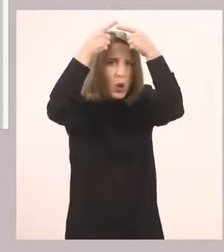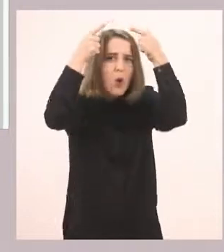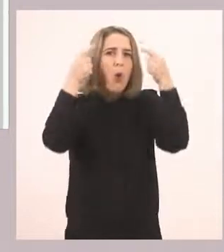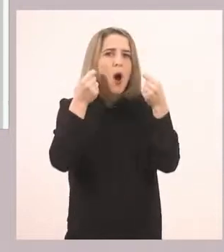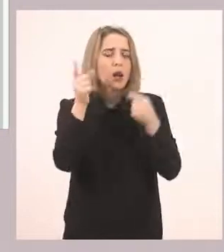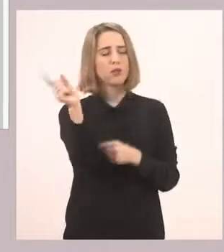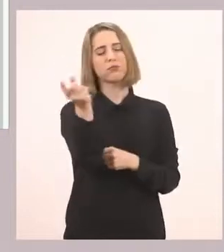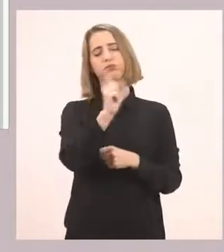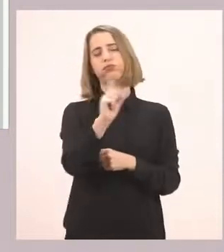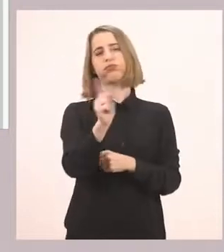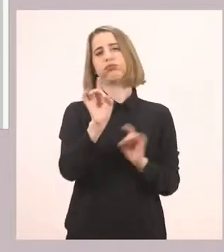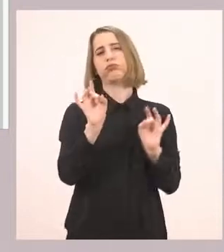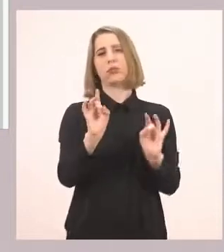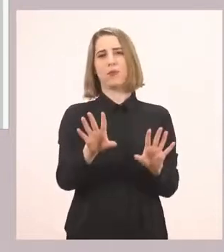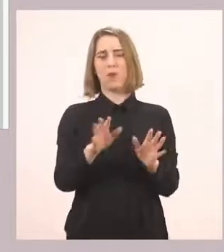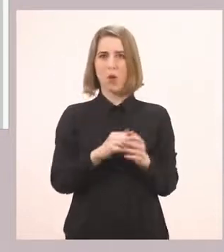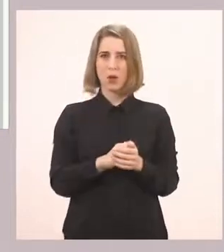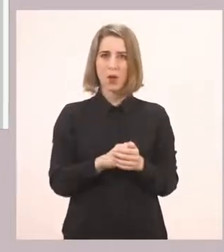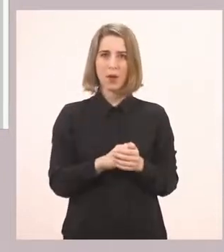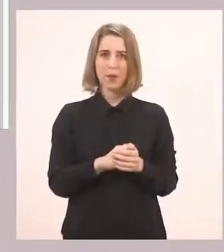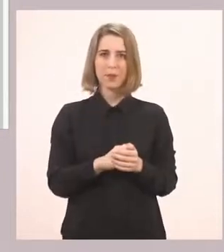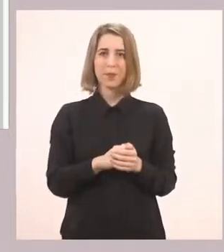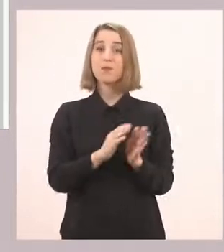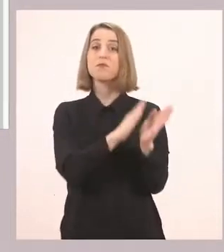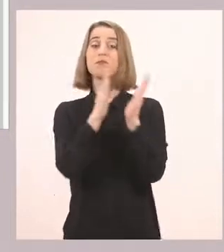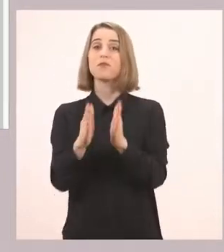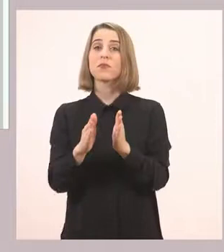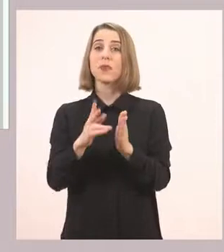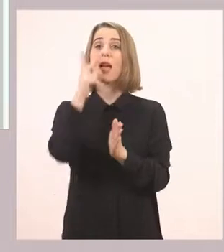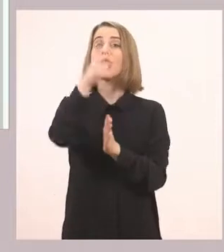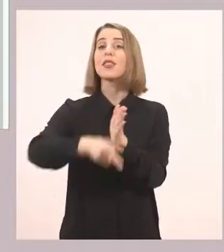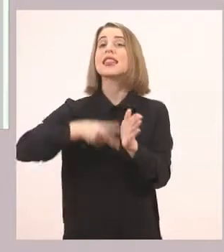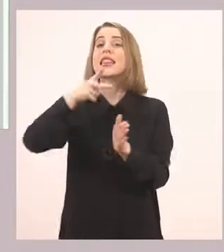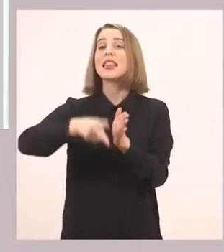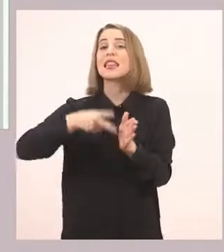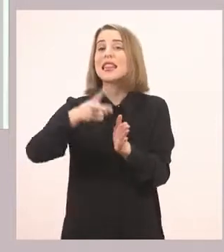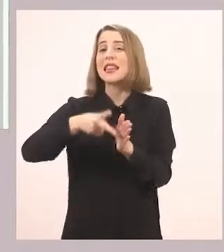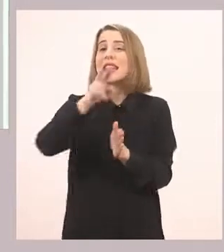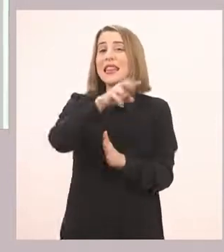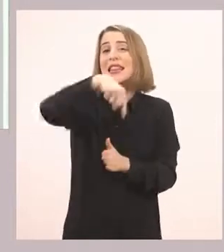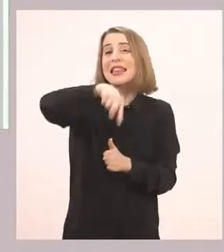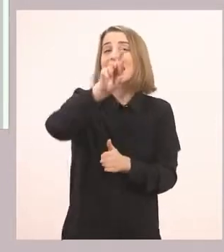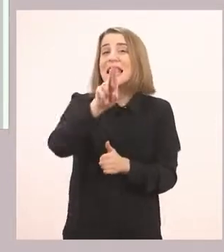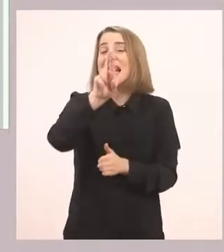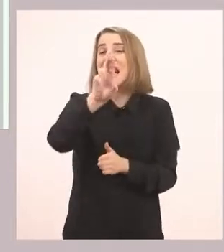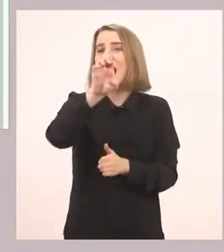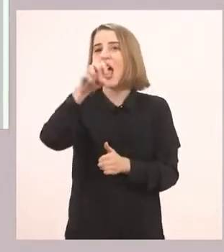Όχι, δεν ακούω τίποτα. Δίπλα. Τραίνω. Ακούω.